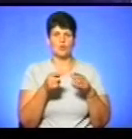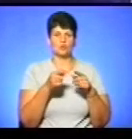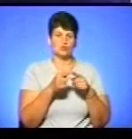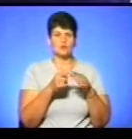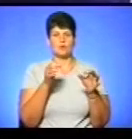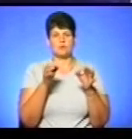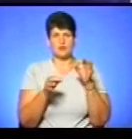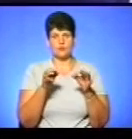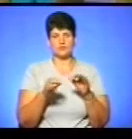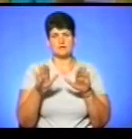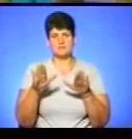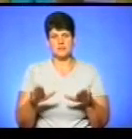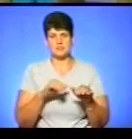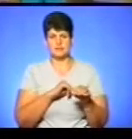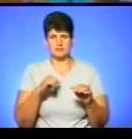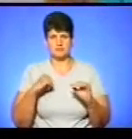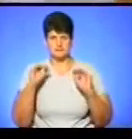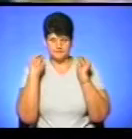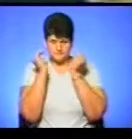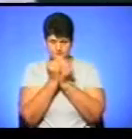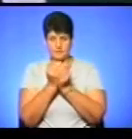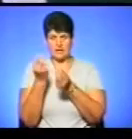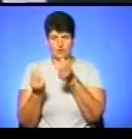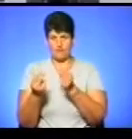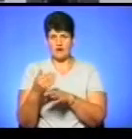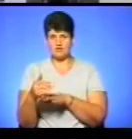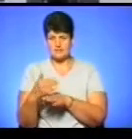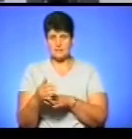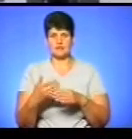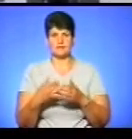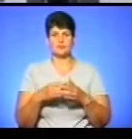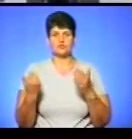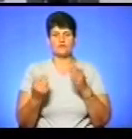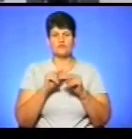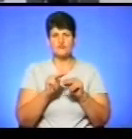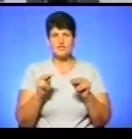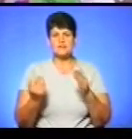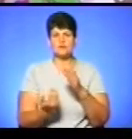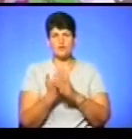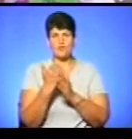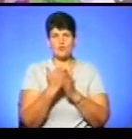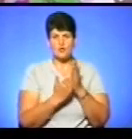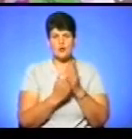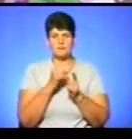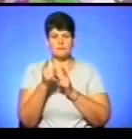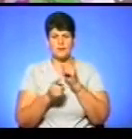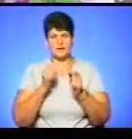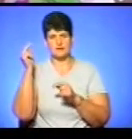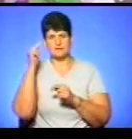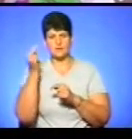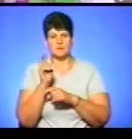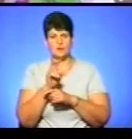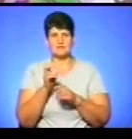для усамітнення дитини, осередок педагога, ігрову частину. Щоб викладати за новою програмою, пройшла перенавчання, відвідували